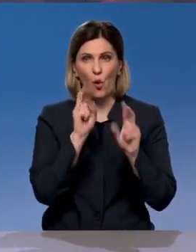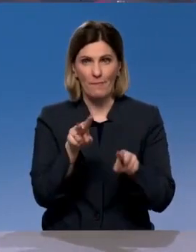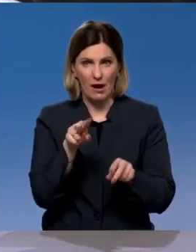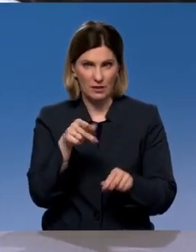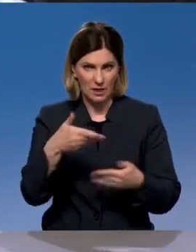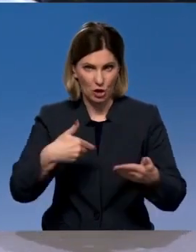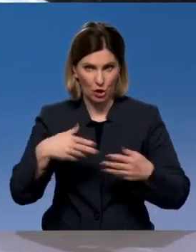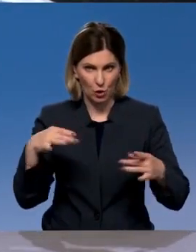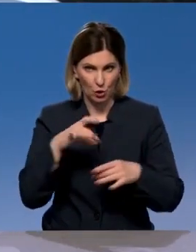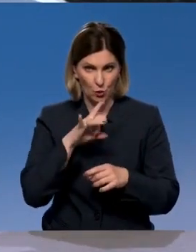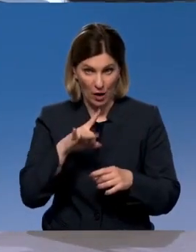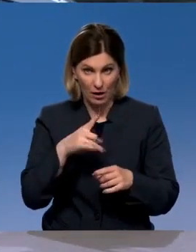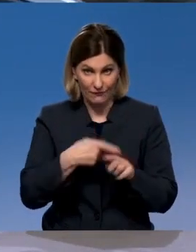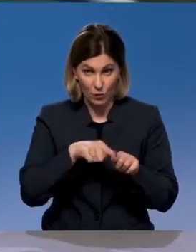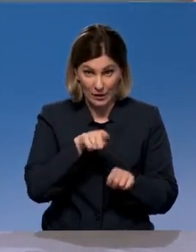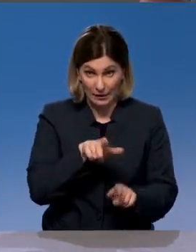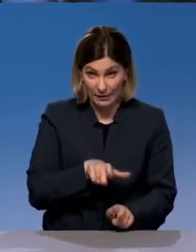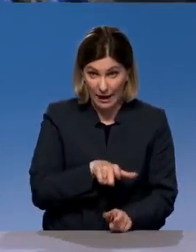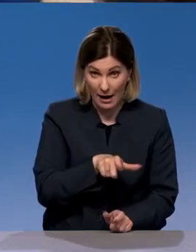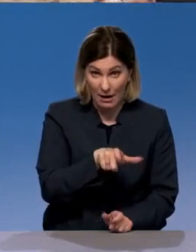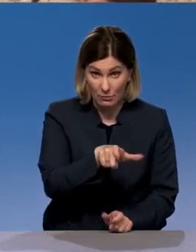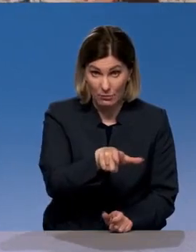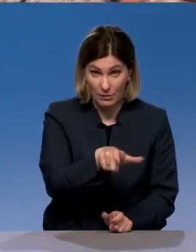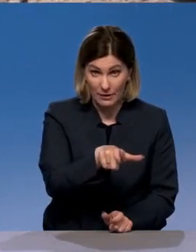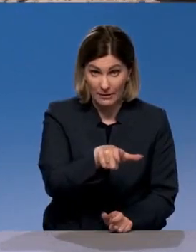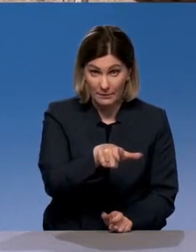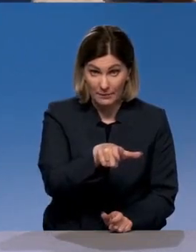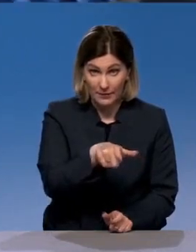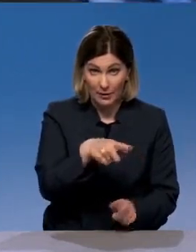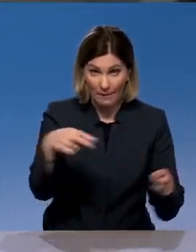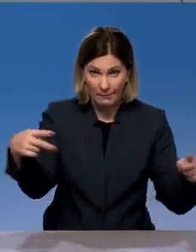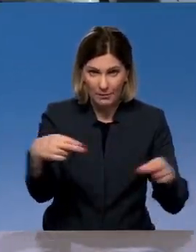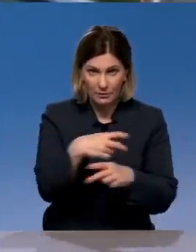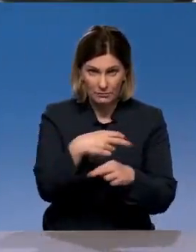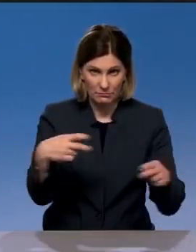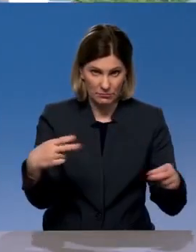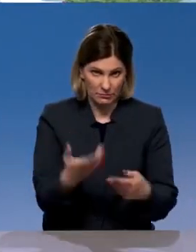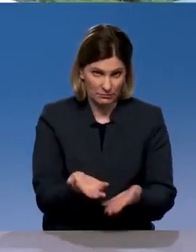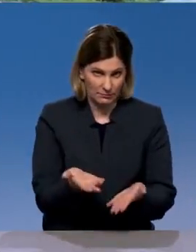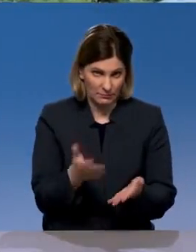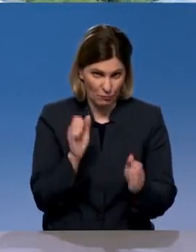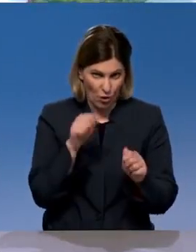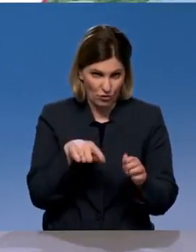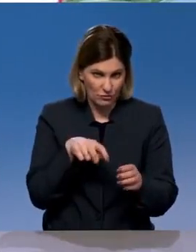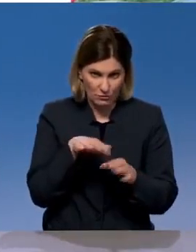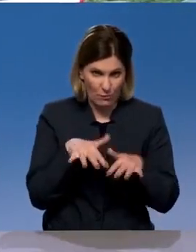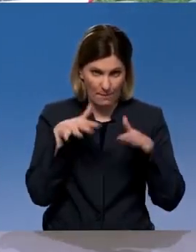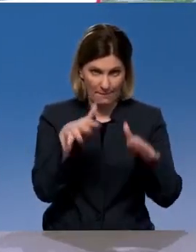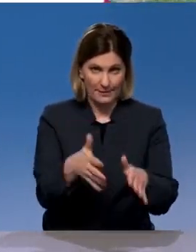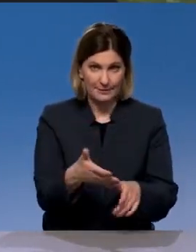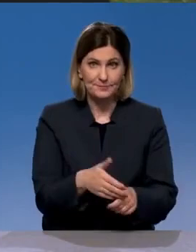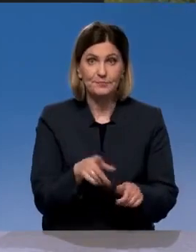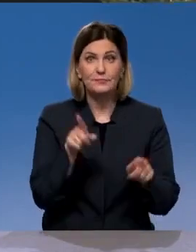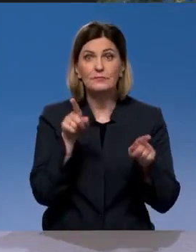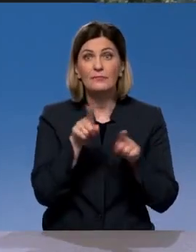части. Вот эта дорога, вот здесь вот пешеход запнется, убьется. Люди объезжают такие